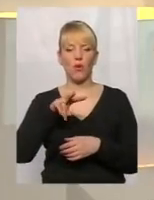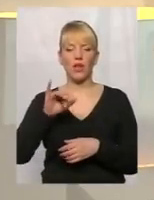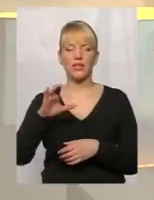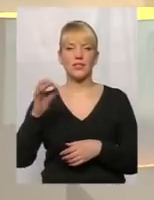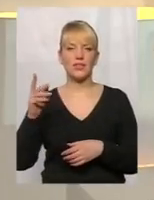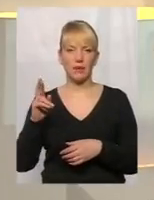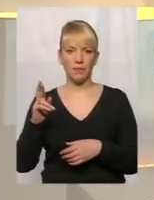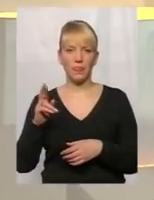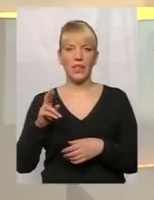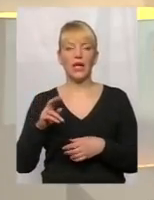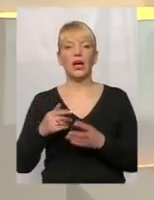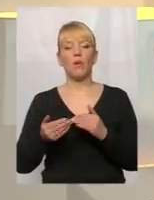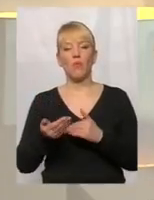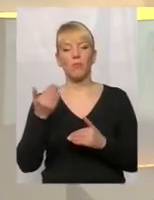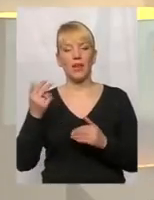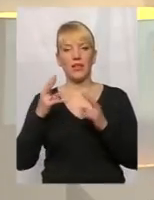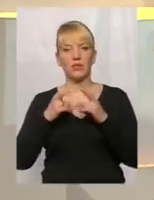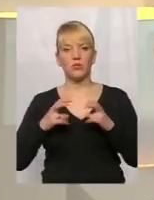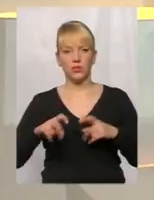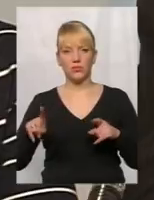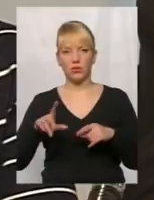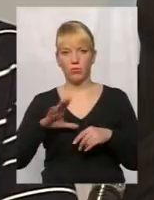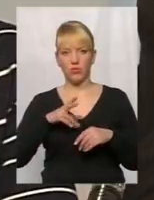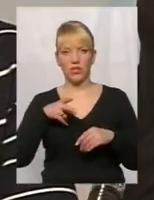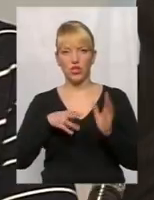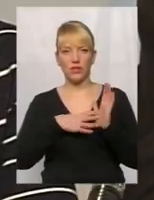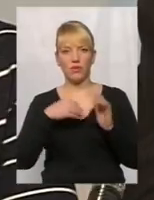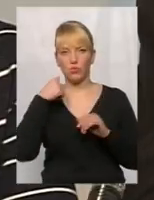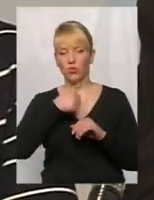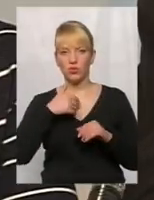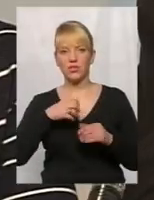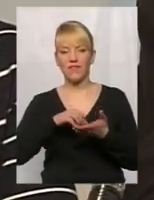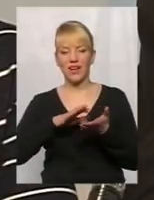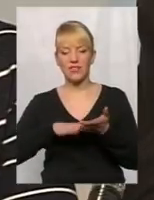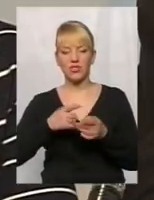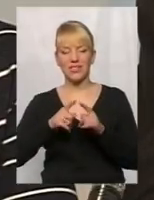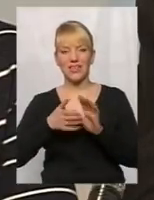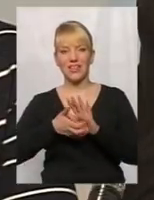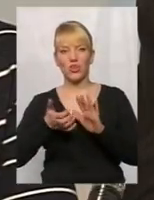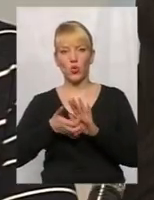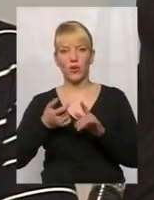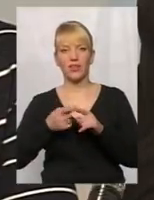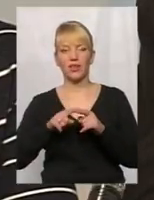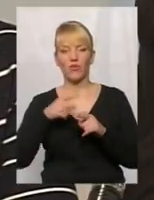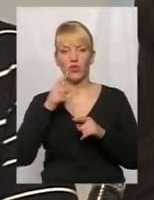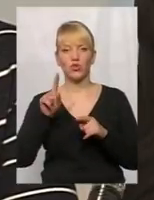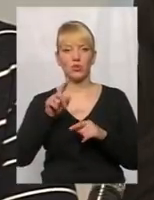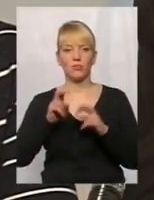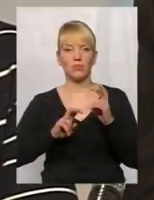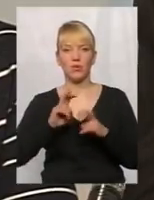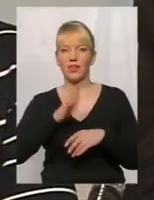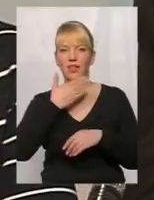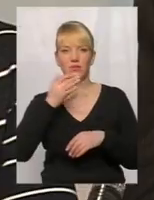попереднім аудитом, який був проведений в 2009 році, вказувалось на ці недоліки і вказувалось на те, що підприємство не